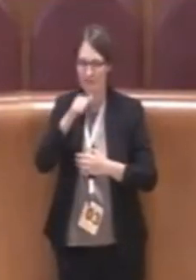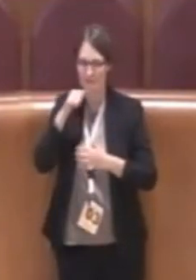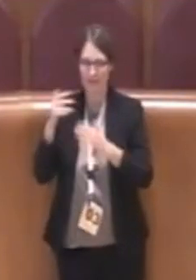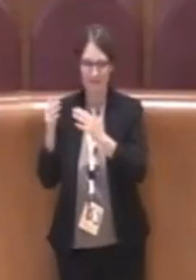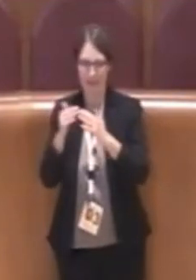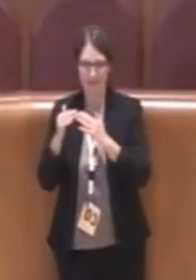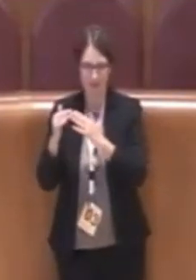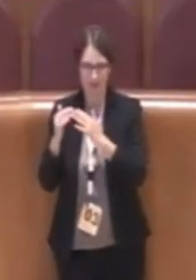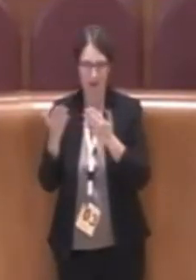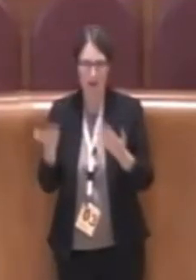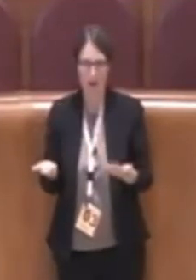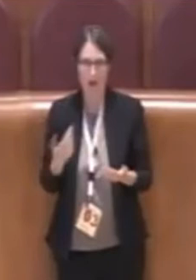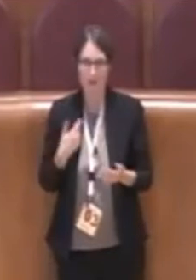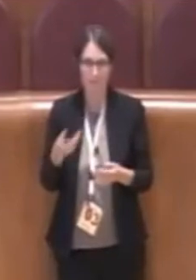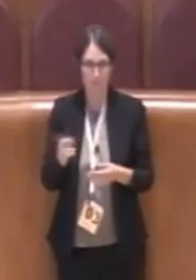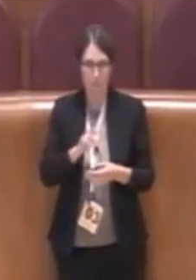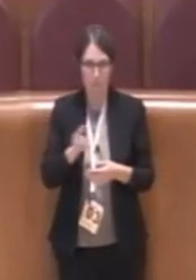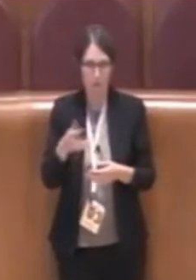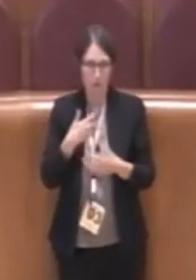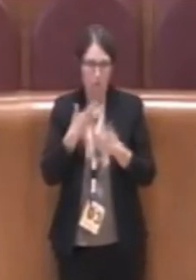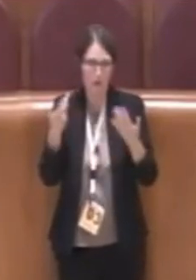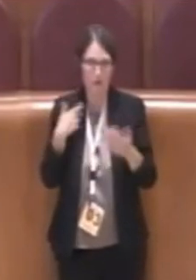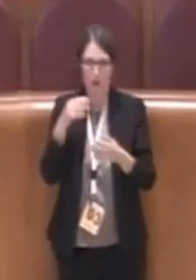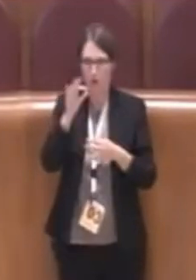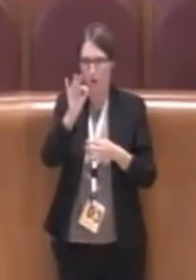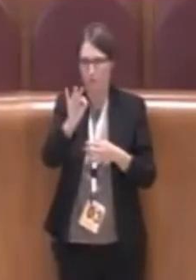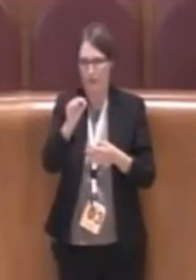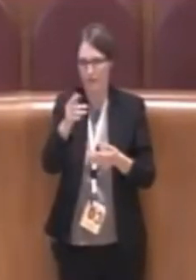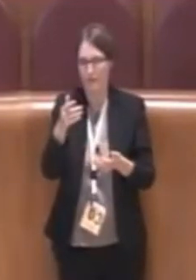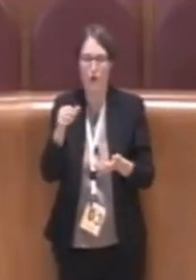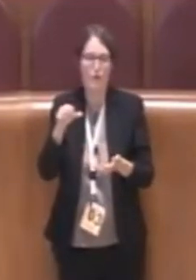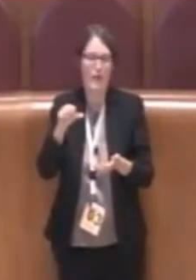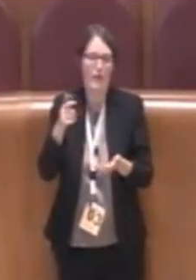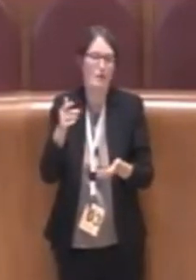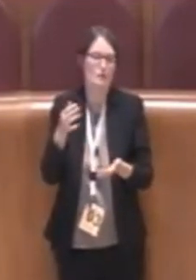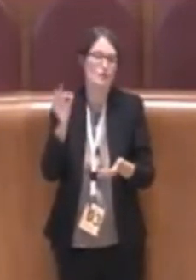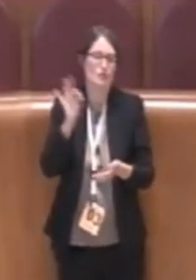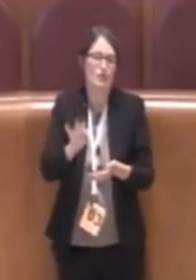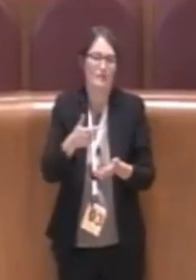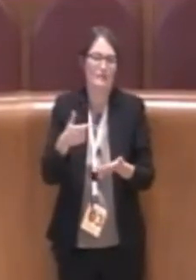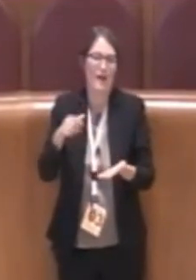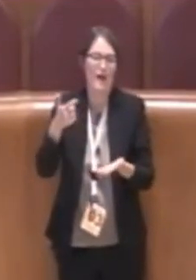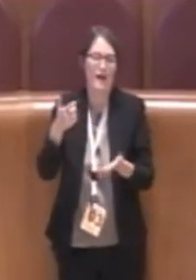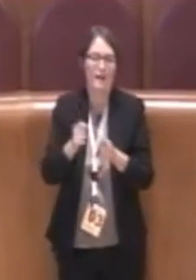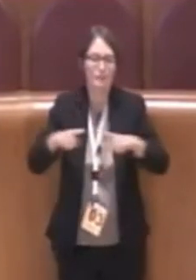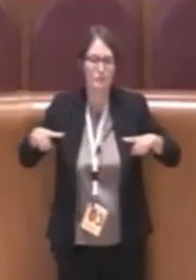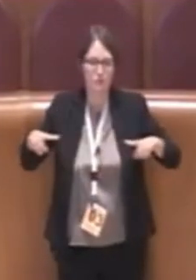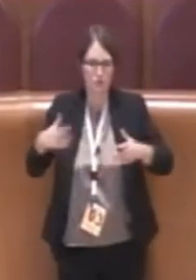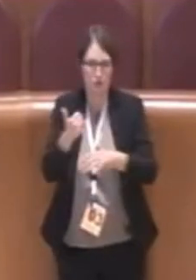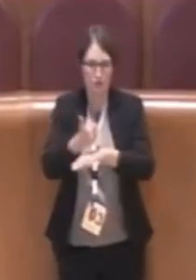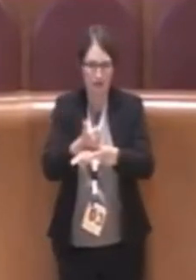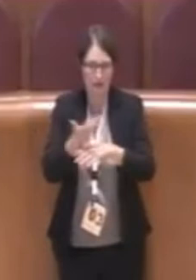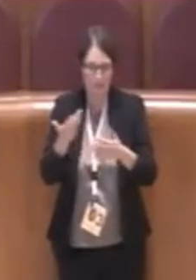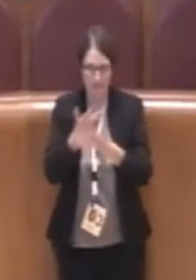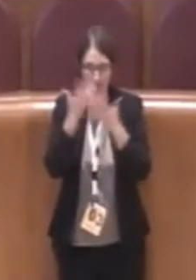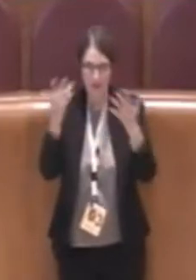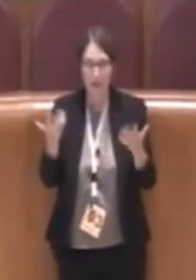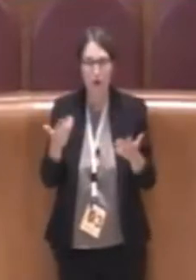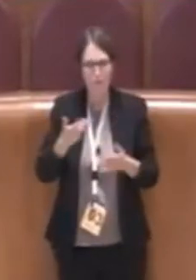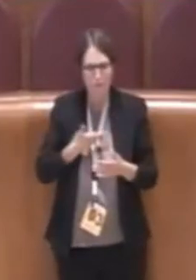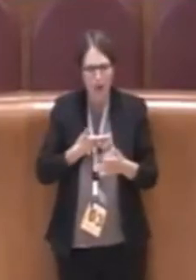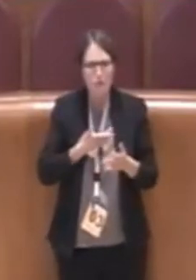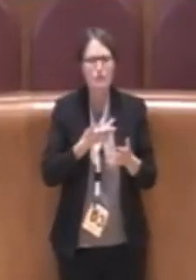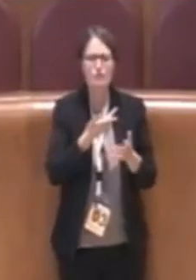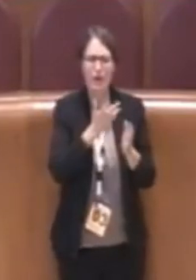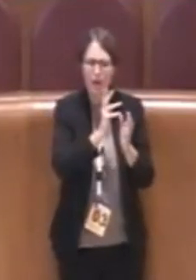il focus centrale del Dipartimento Politiche Abitative di Roma Capitale. Tuttavia ci sono una serie di altri soggetti